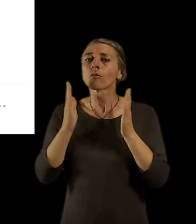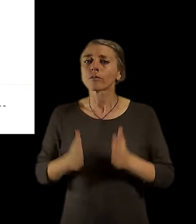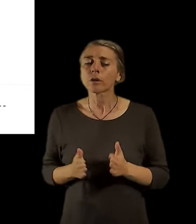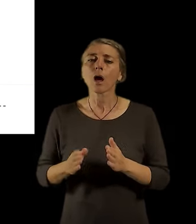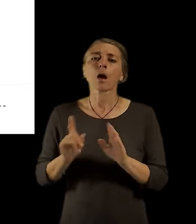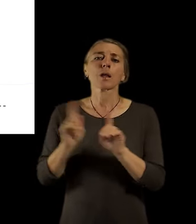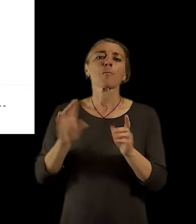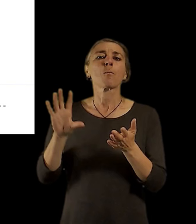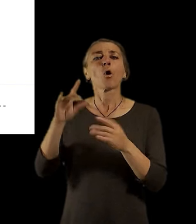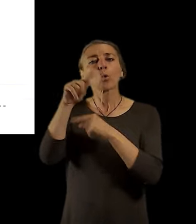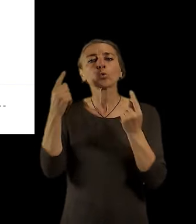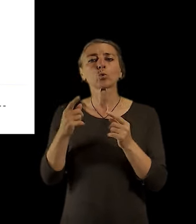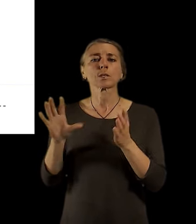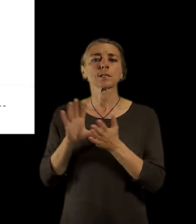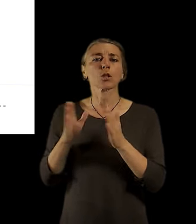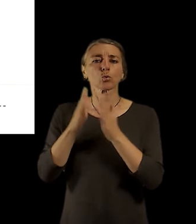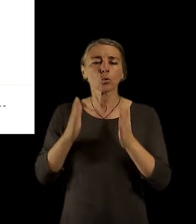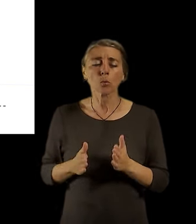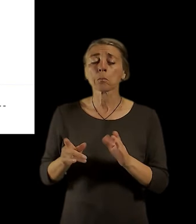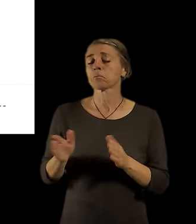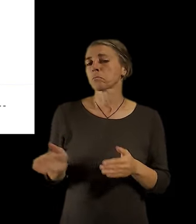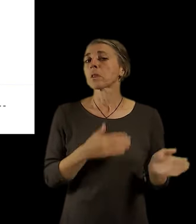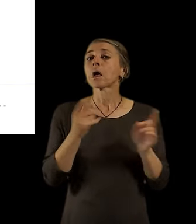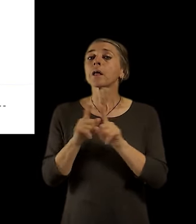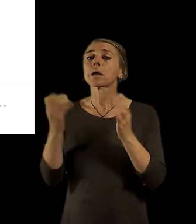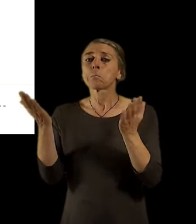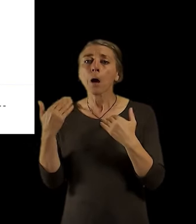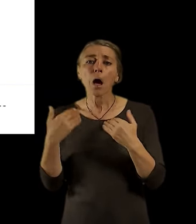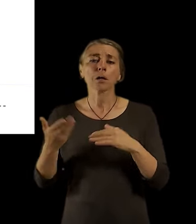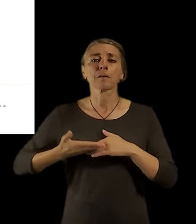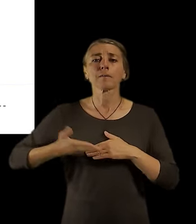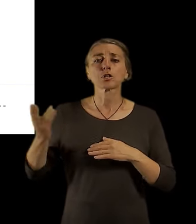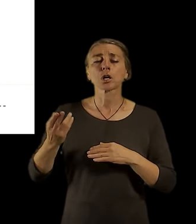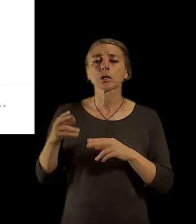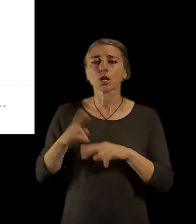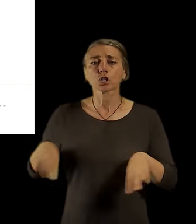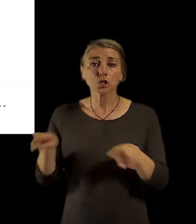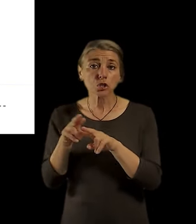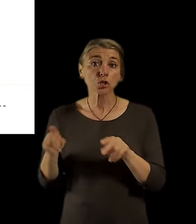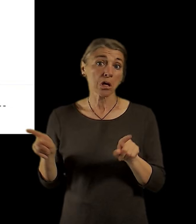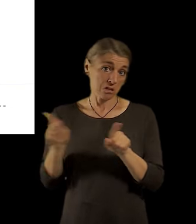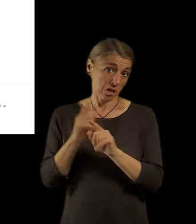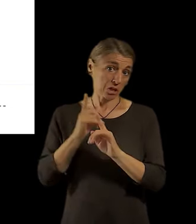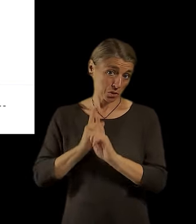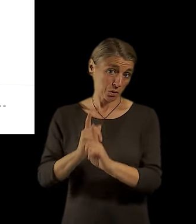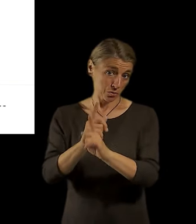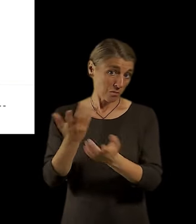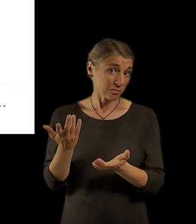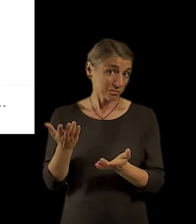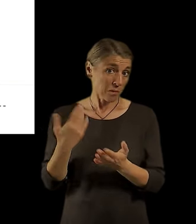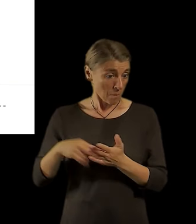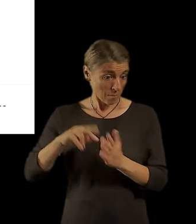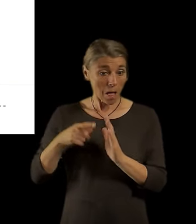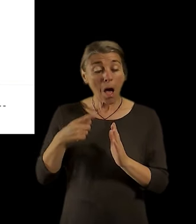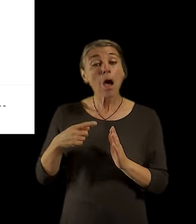také parky, dětská hřiště, veřejná hřiště a hřbitovy. Máme i prognózu toho, jak se bude v Praze umírat.